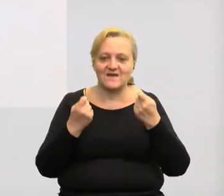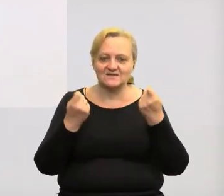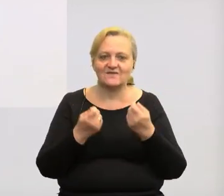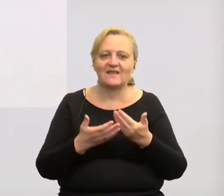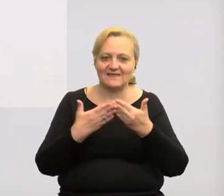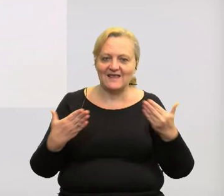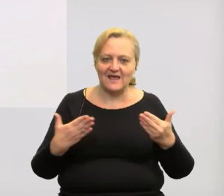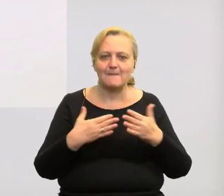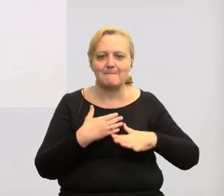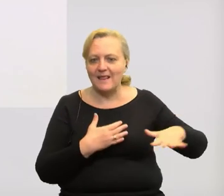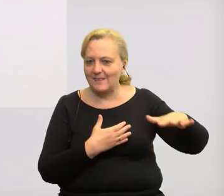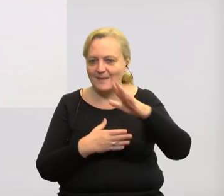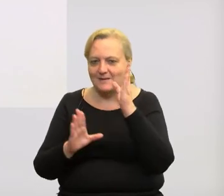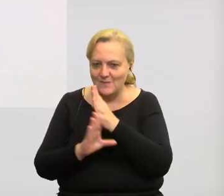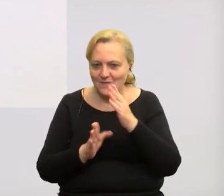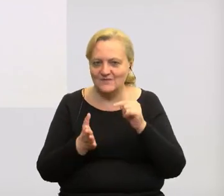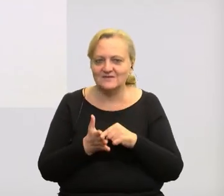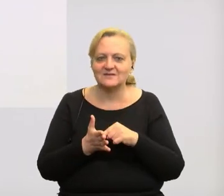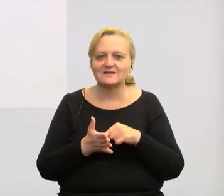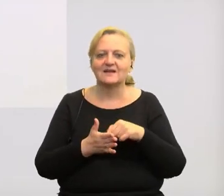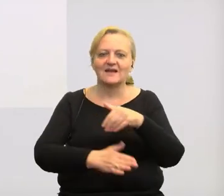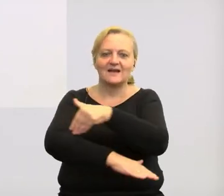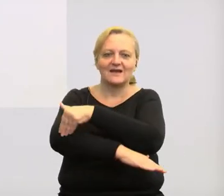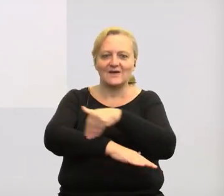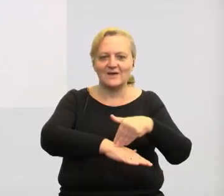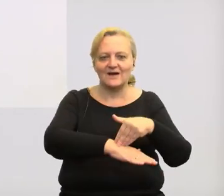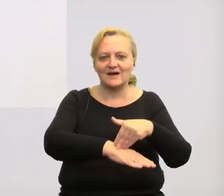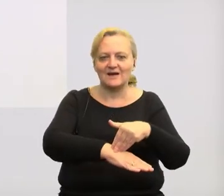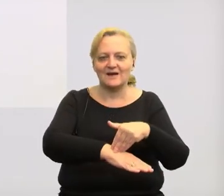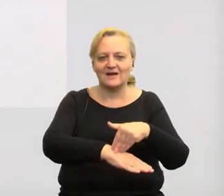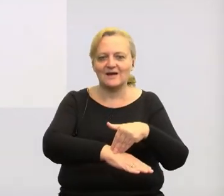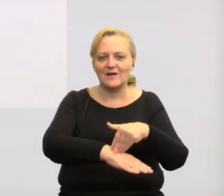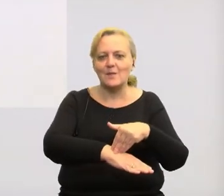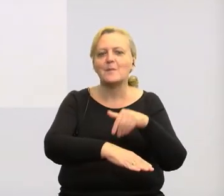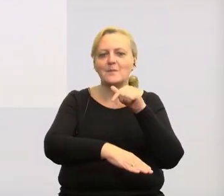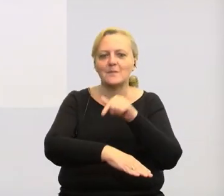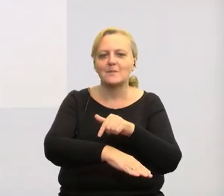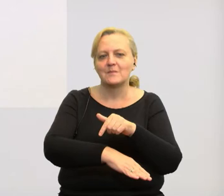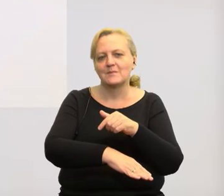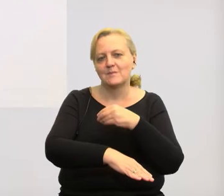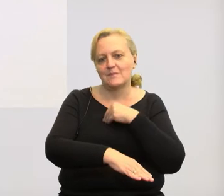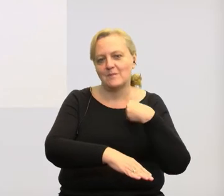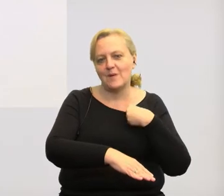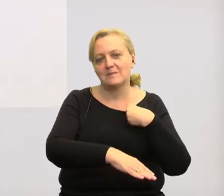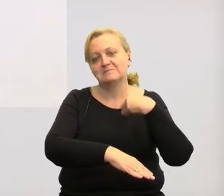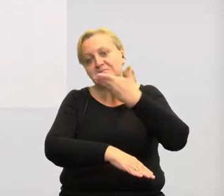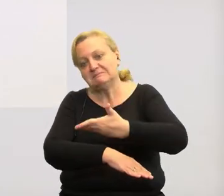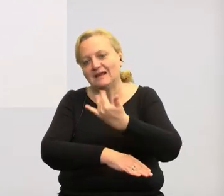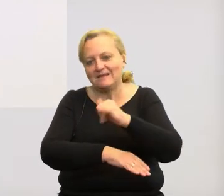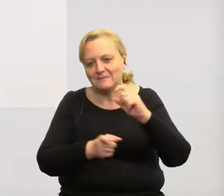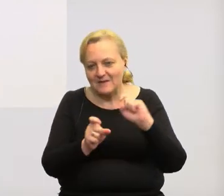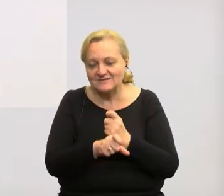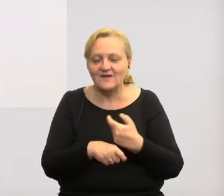plenerowy, który rozgrywałby się na granicy polskiej i międzynarodowej i